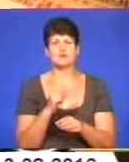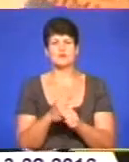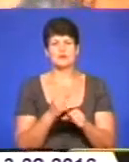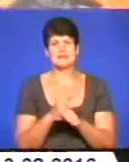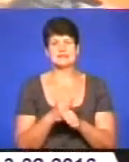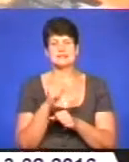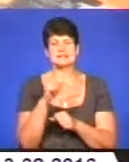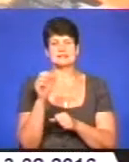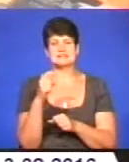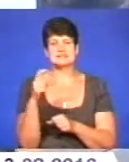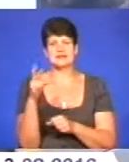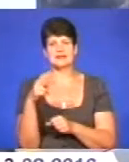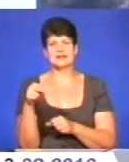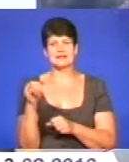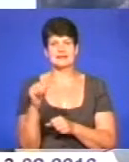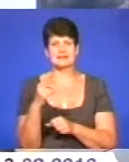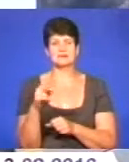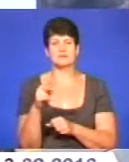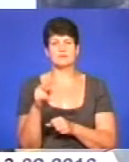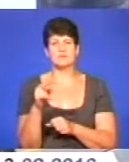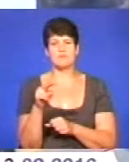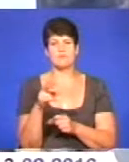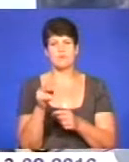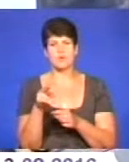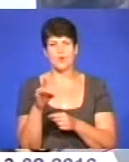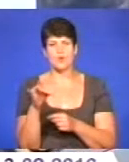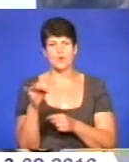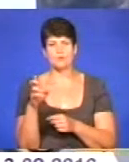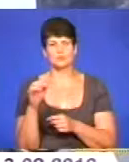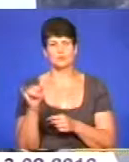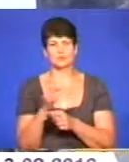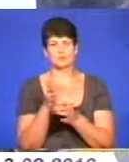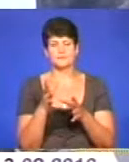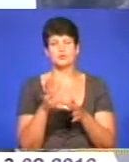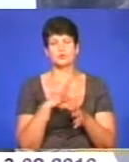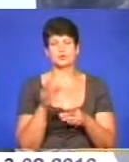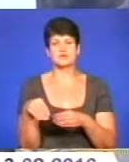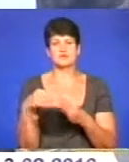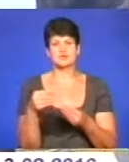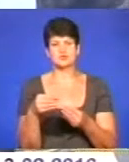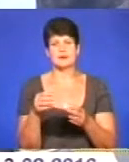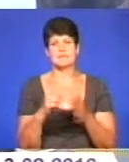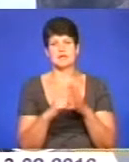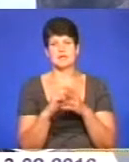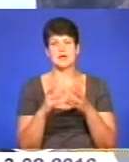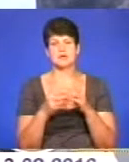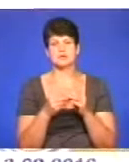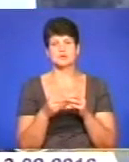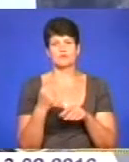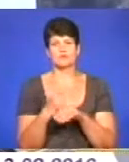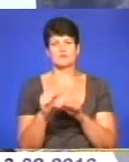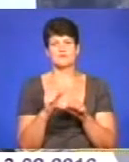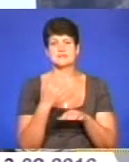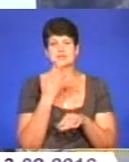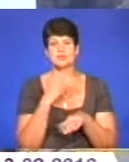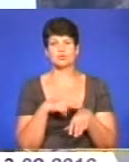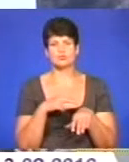«Західорвибухпром» було досягнуто домовленість про передачу вибухових матеріалів на баланс Головного управління Національної поліції в Тернопільській області. Ми